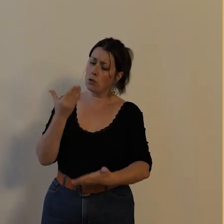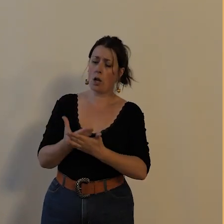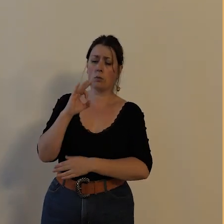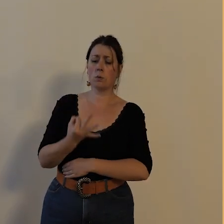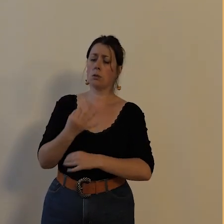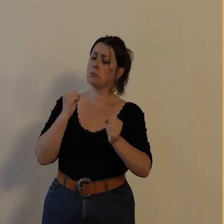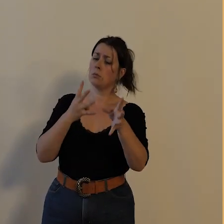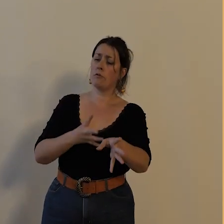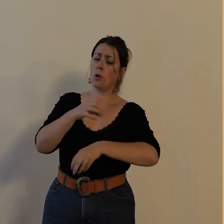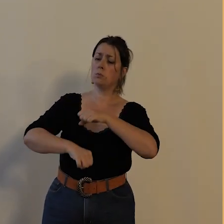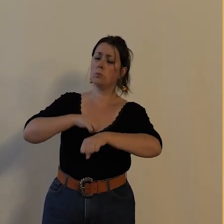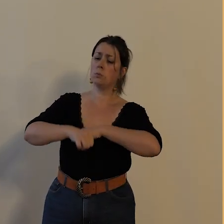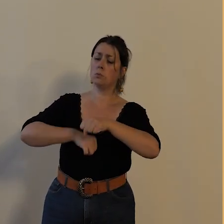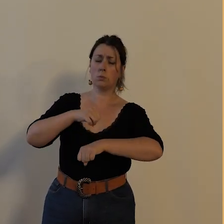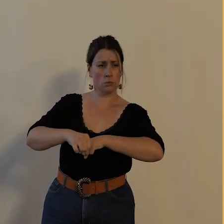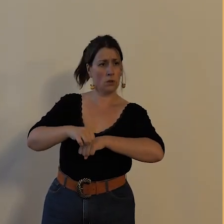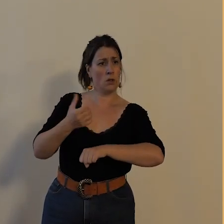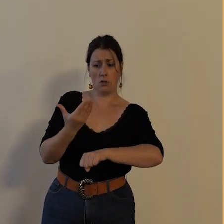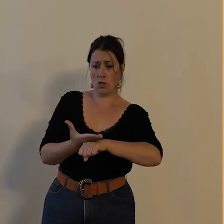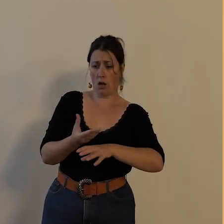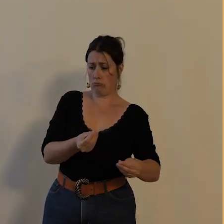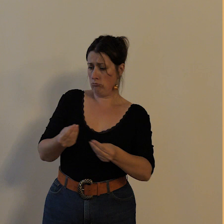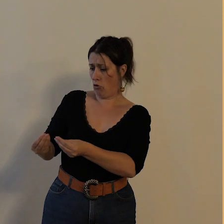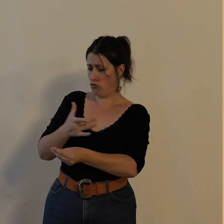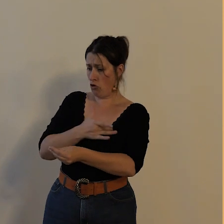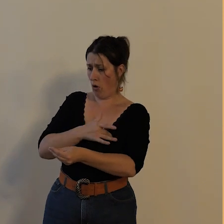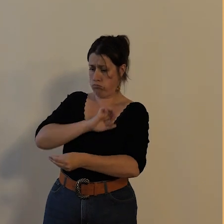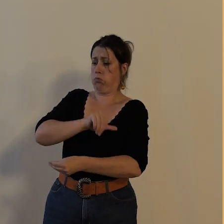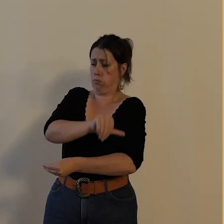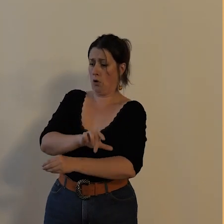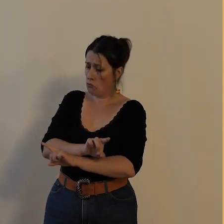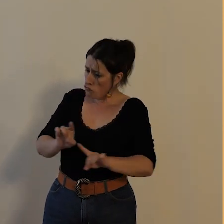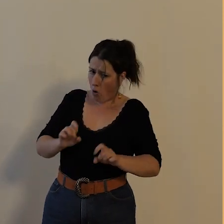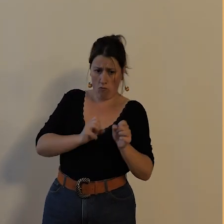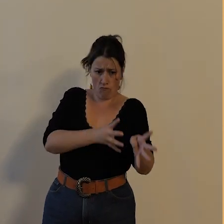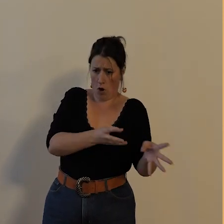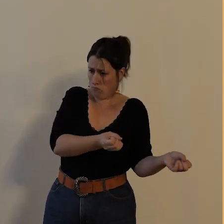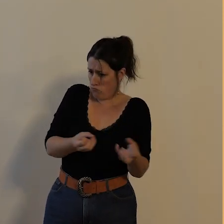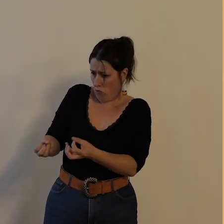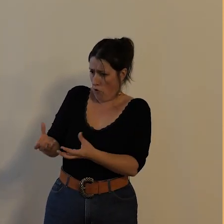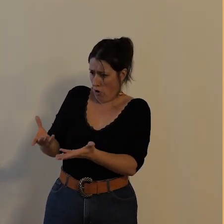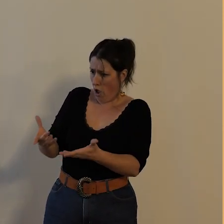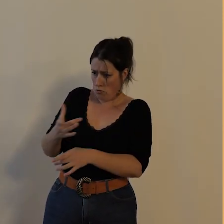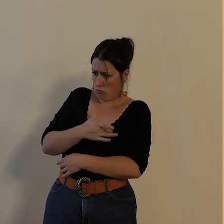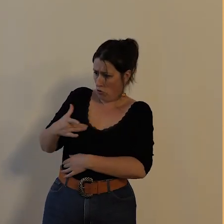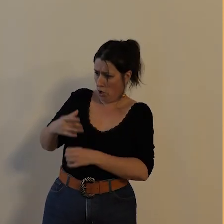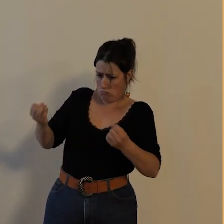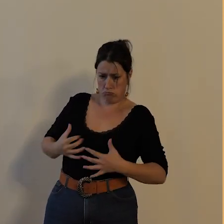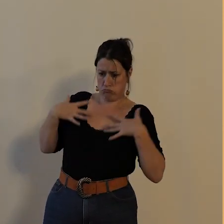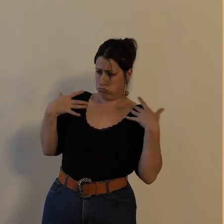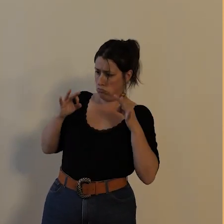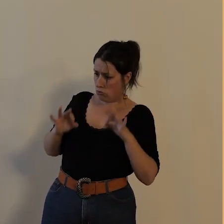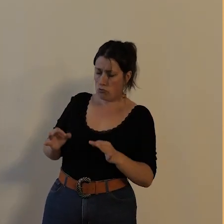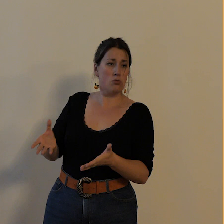la bicyclette ne trouble en rien les fonctions cardiaques et qu'elle est même elle favorise l'épanouissement